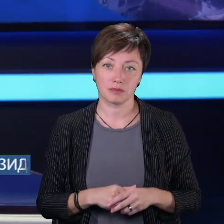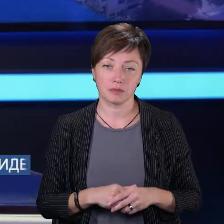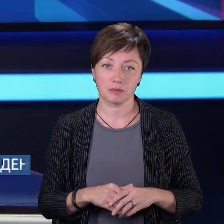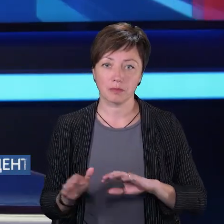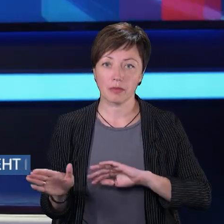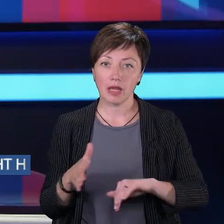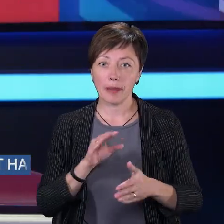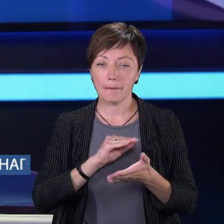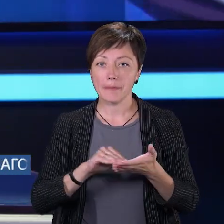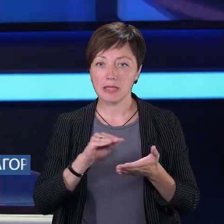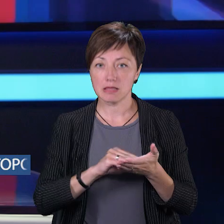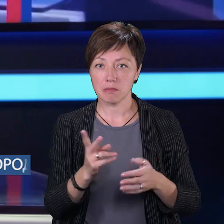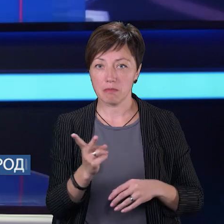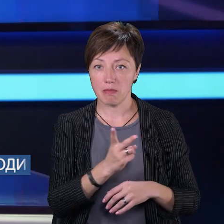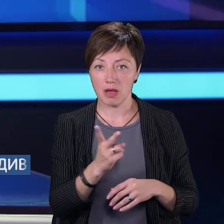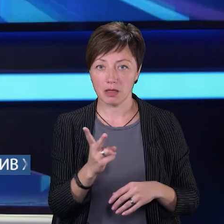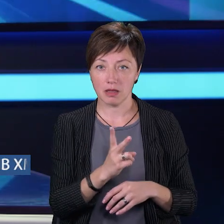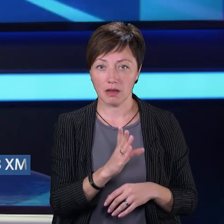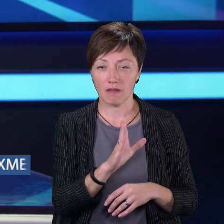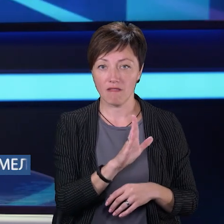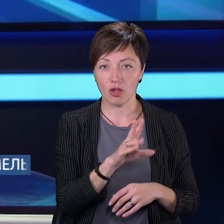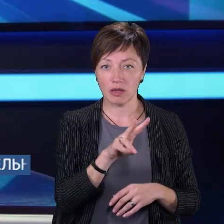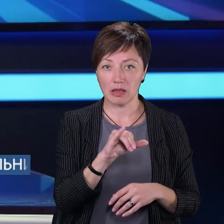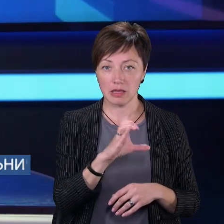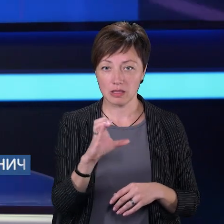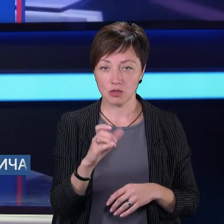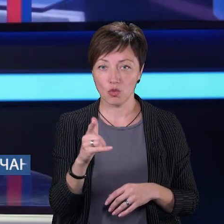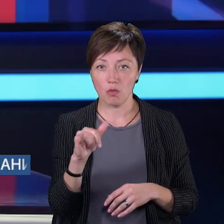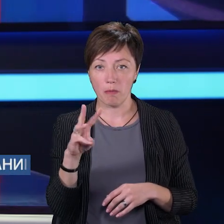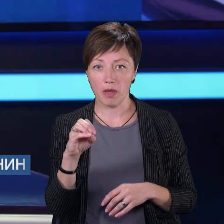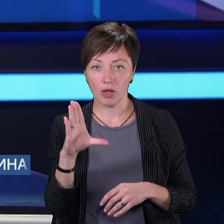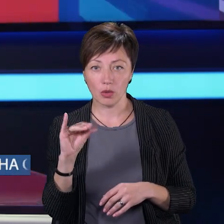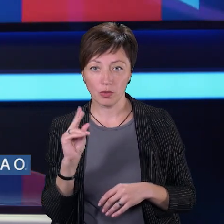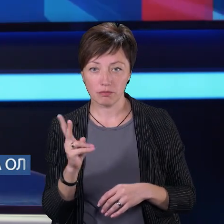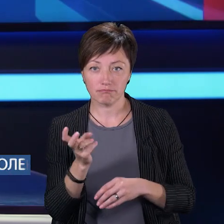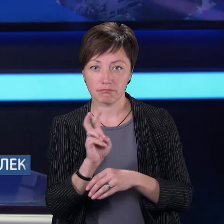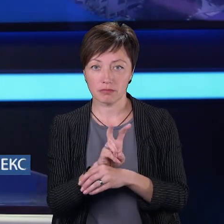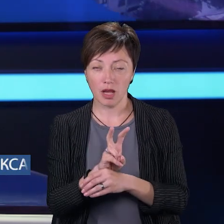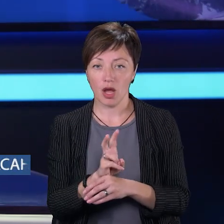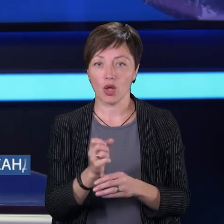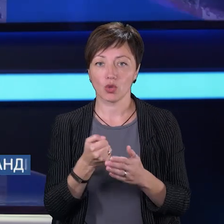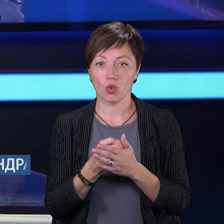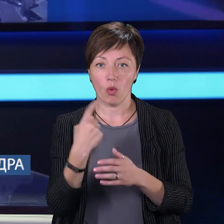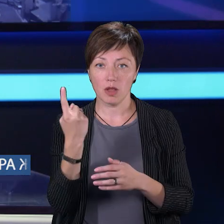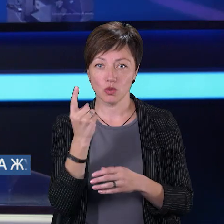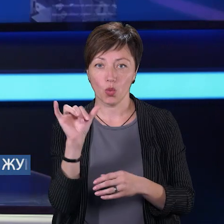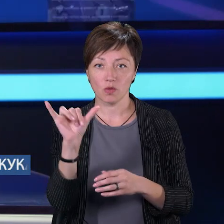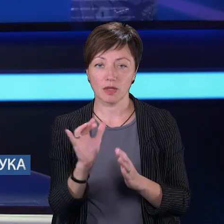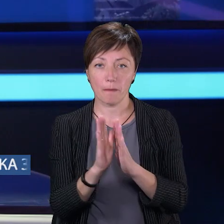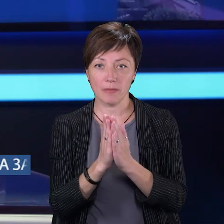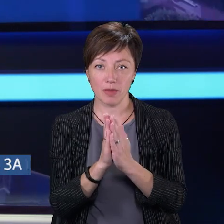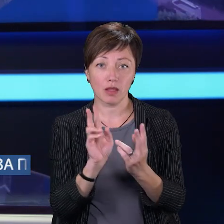Письменники Володимир Лис та Надія Гуменюк завітали на зустріч із читачами до Хмельницької обласної універсальної бібліотеки.